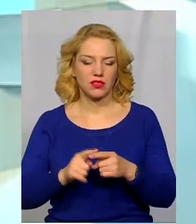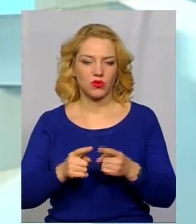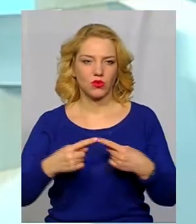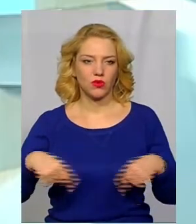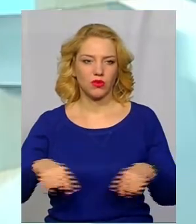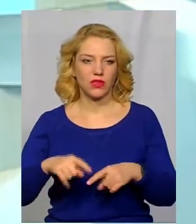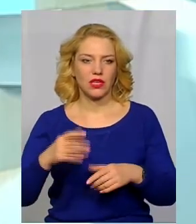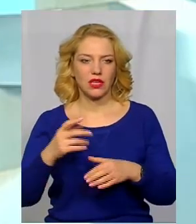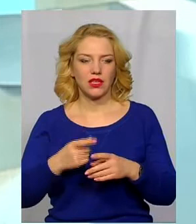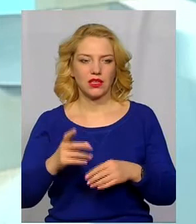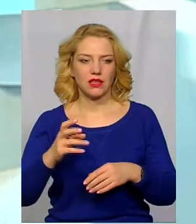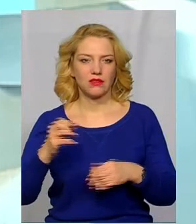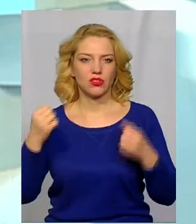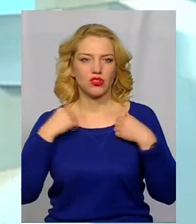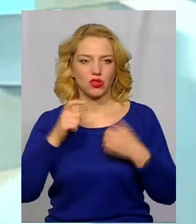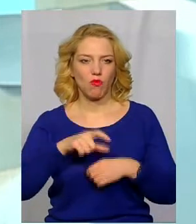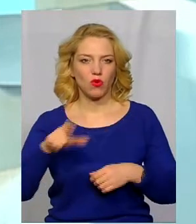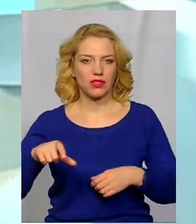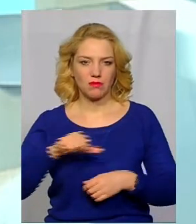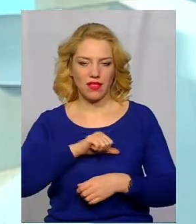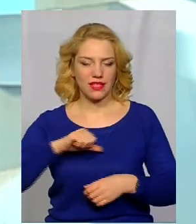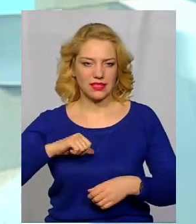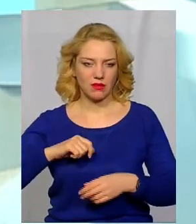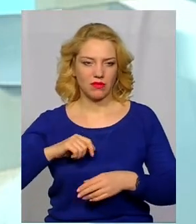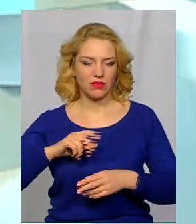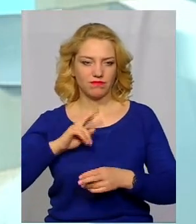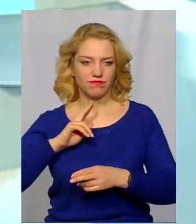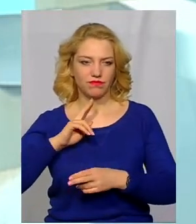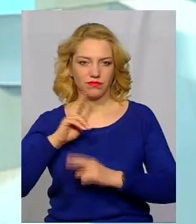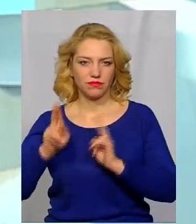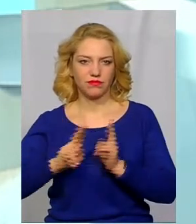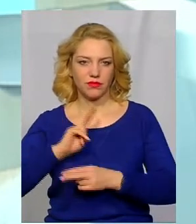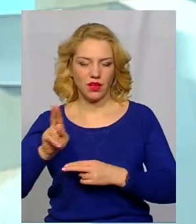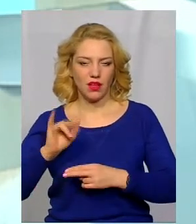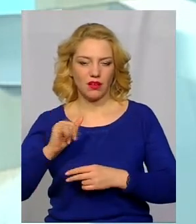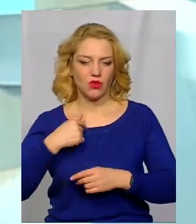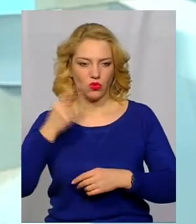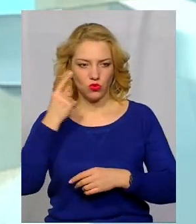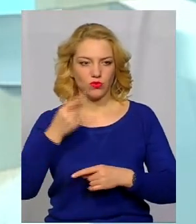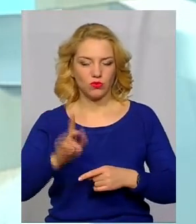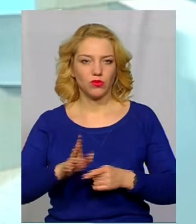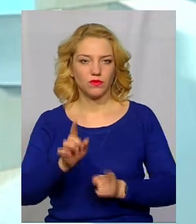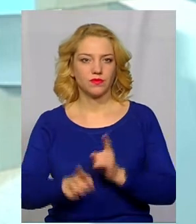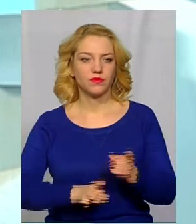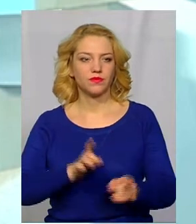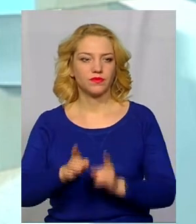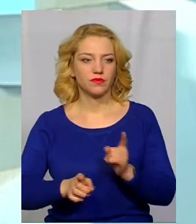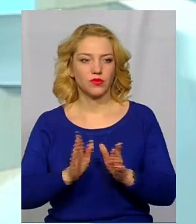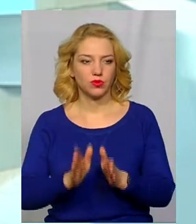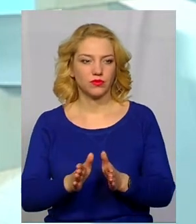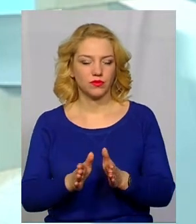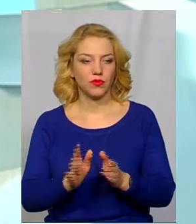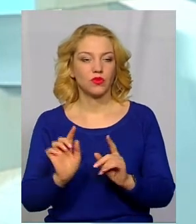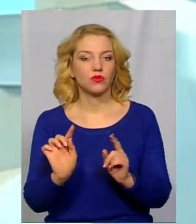середовища спортсменів. І я думаю, що з цим підрозділом ми також будемо деякі реаленційні дії